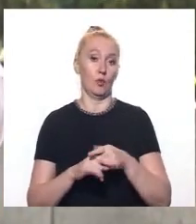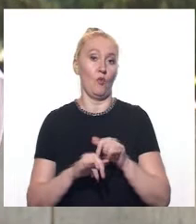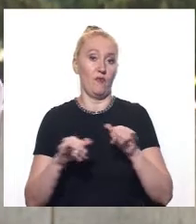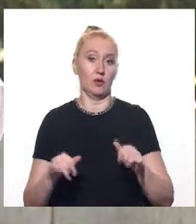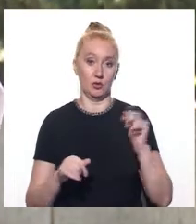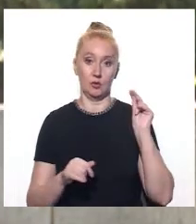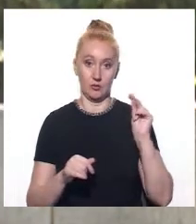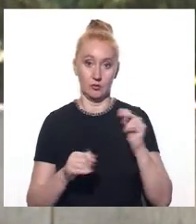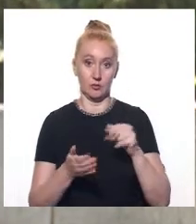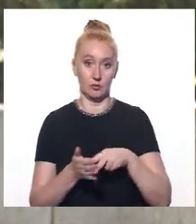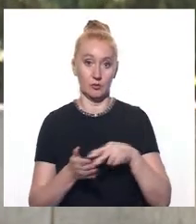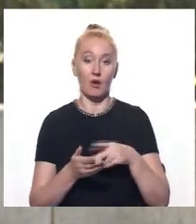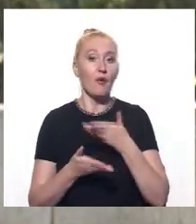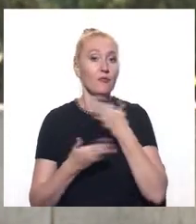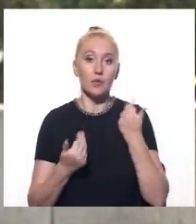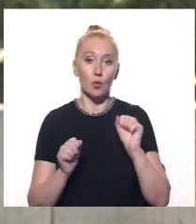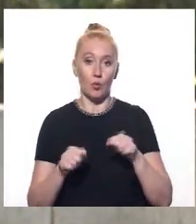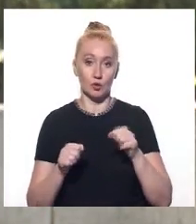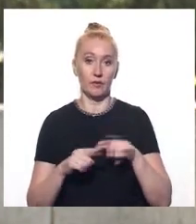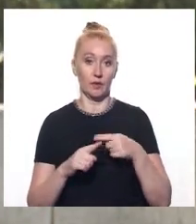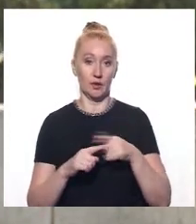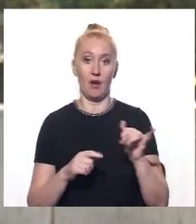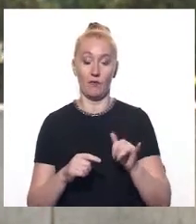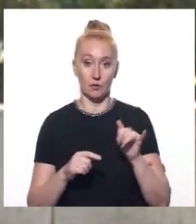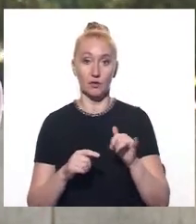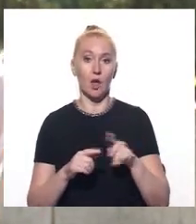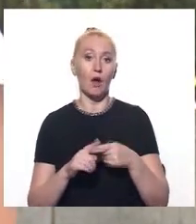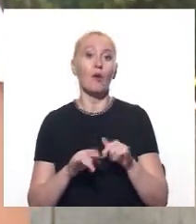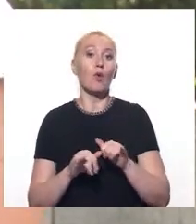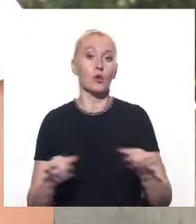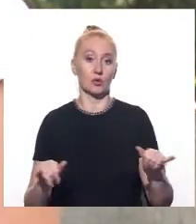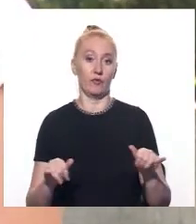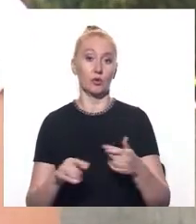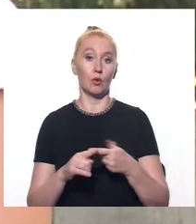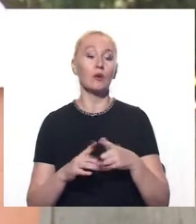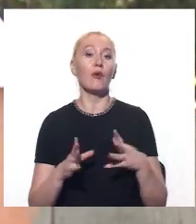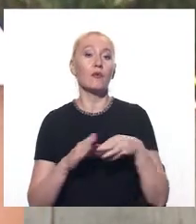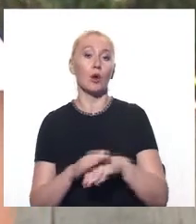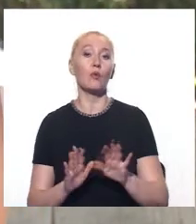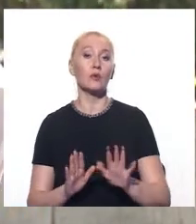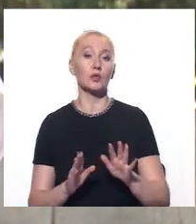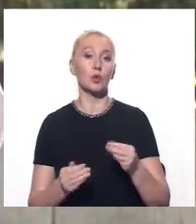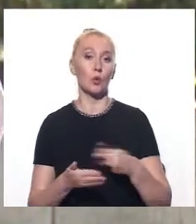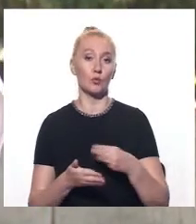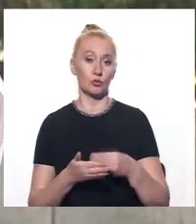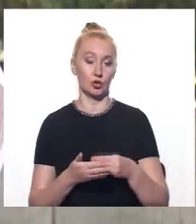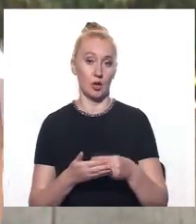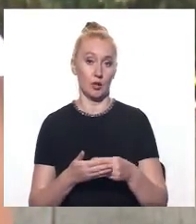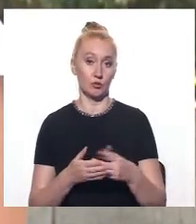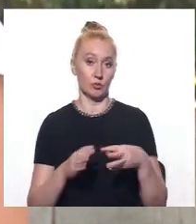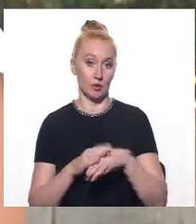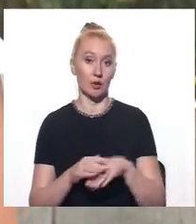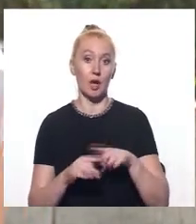можливостей для вузу, для розвитку. Тобто вона враховує лише бюджетну складову,